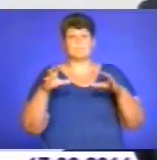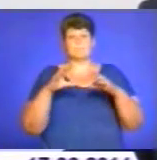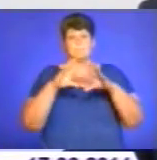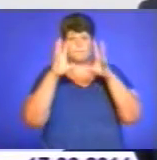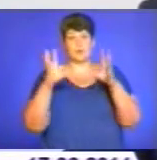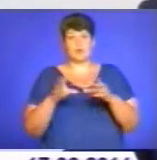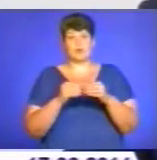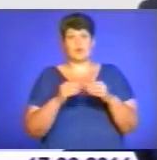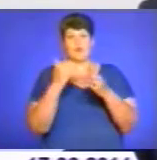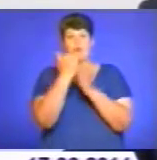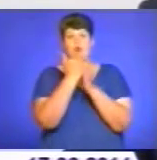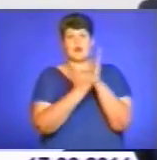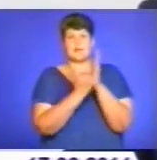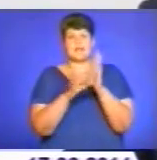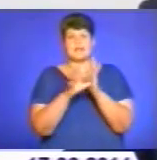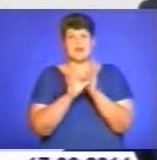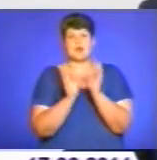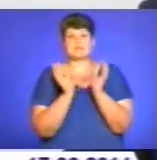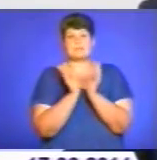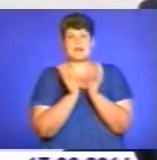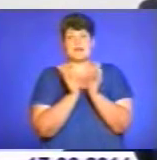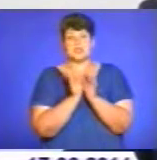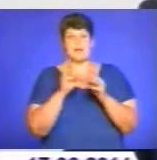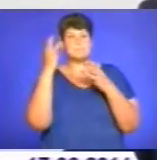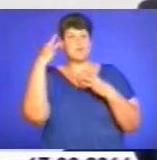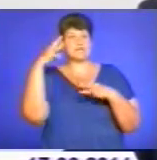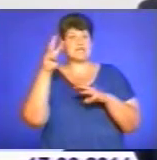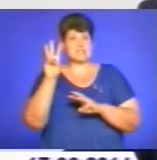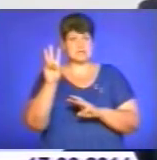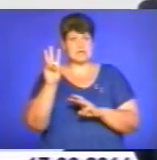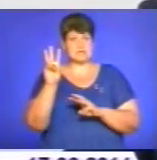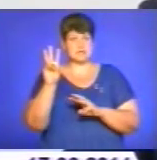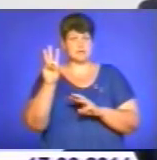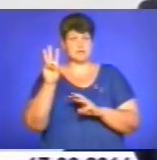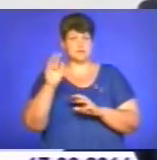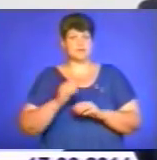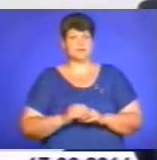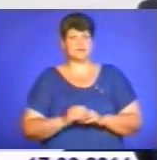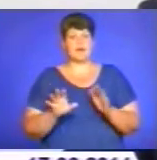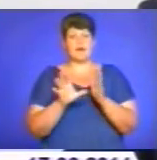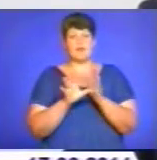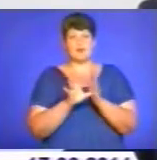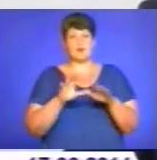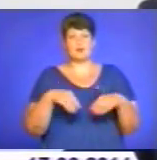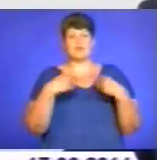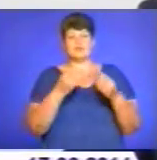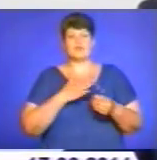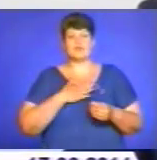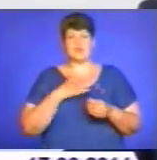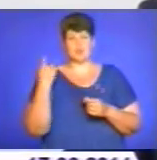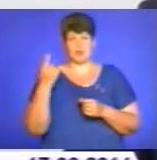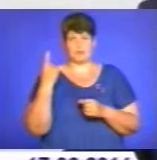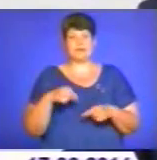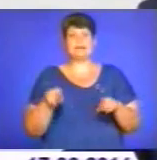енергозбереження і модернізації енергопостачання в нашій області. Також